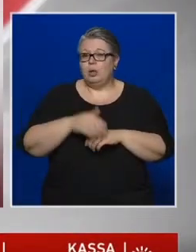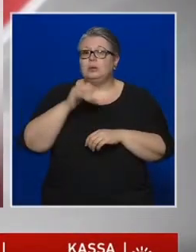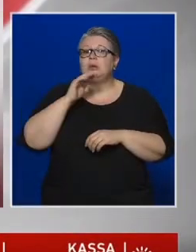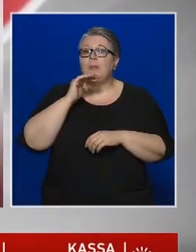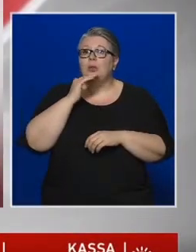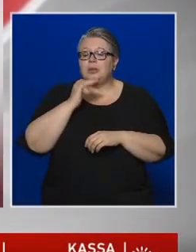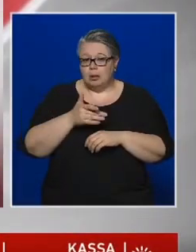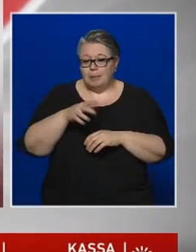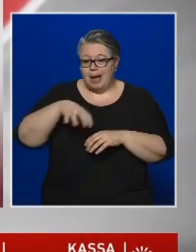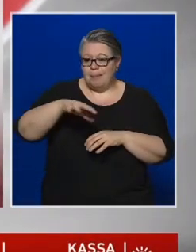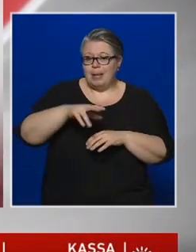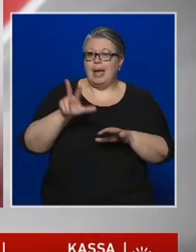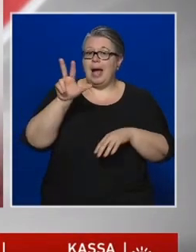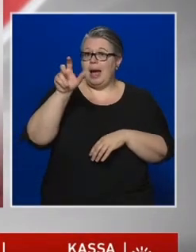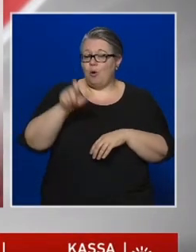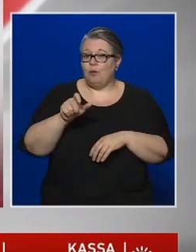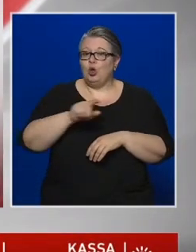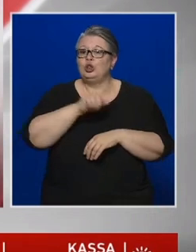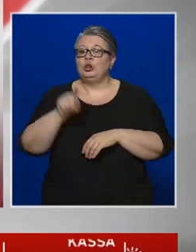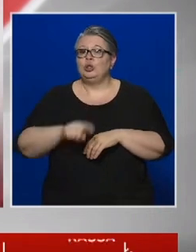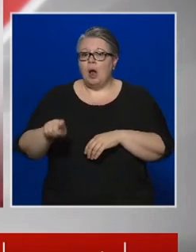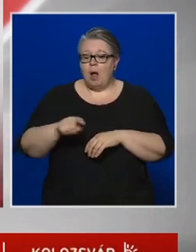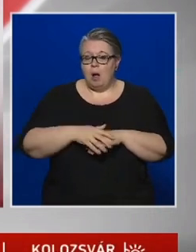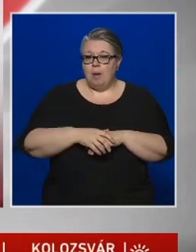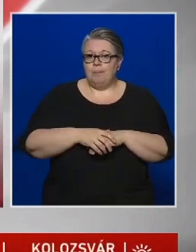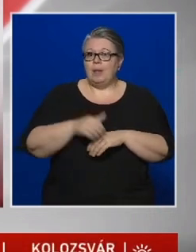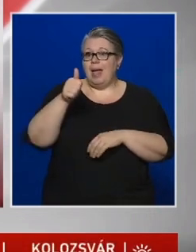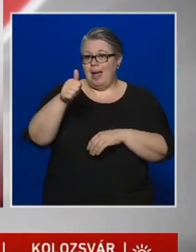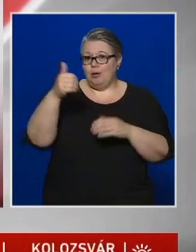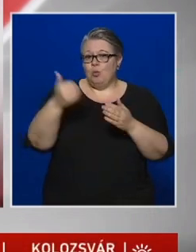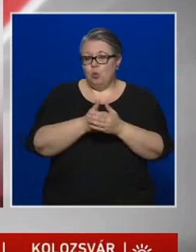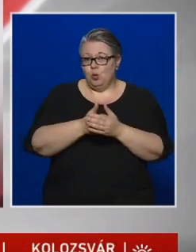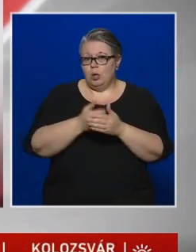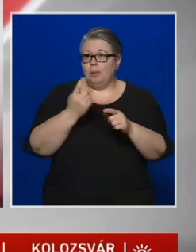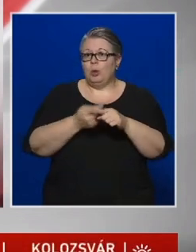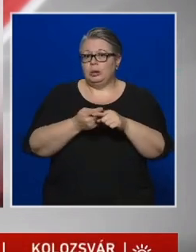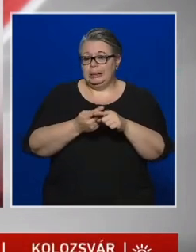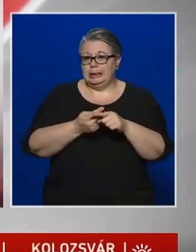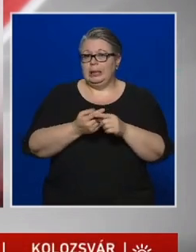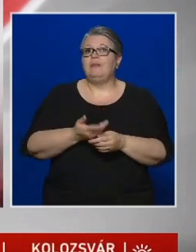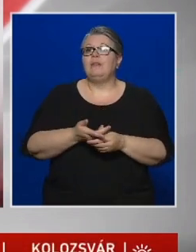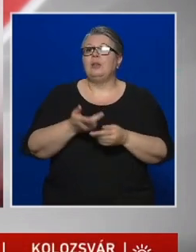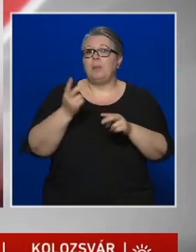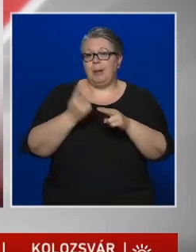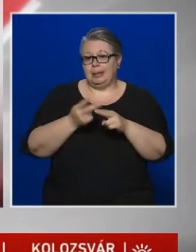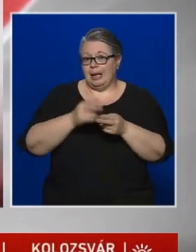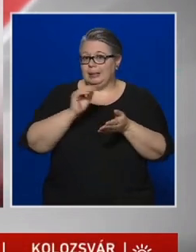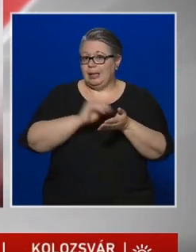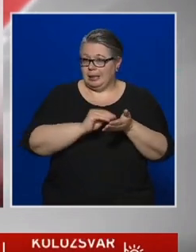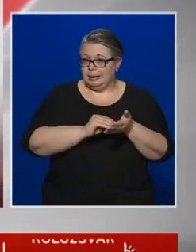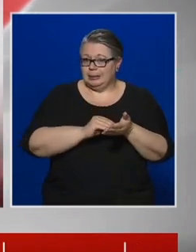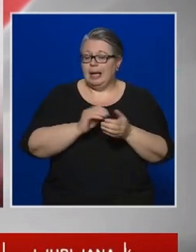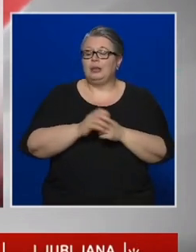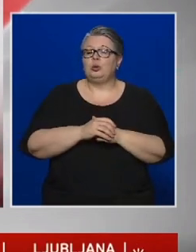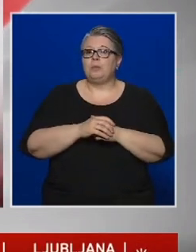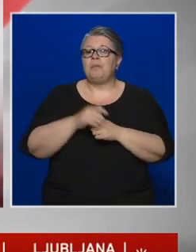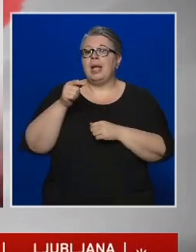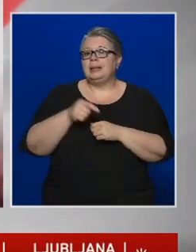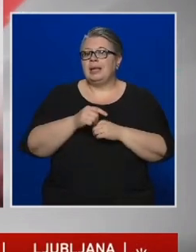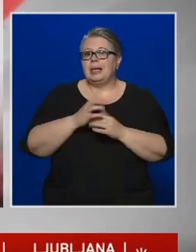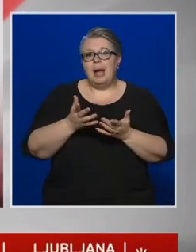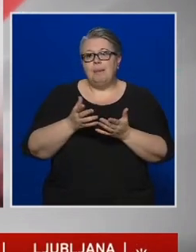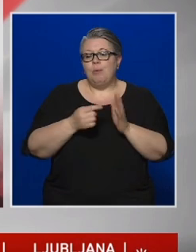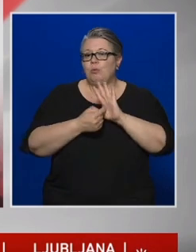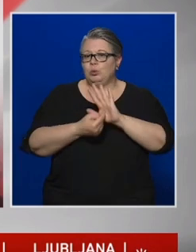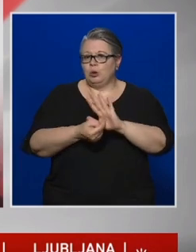Szabolcs-Szatmár megyéből hármat, és Zala megyéből egy új pozitivitást regisztráltunk. Ezek nem